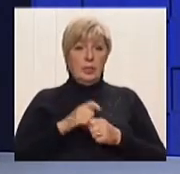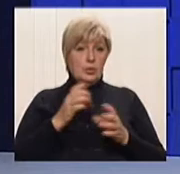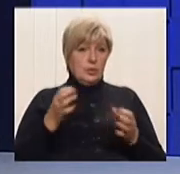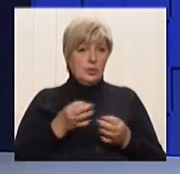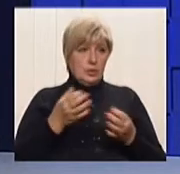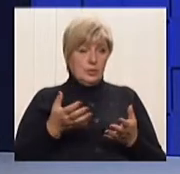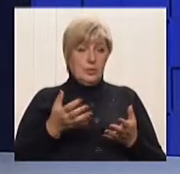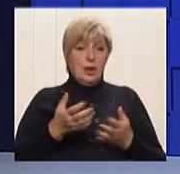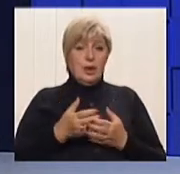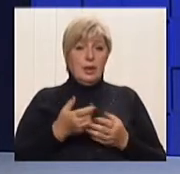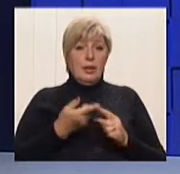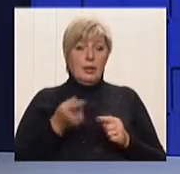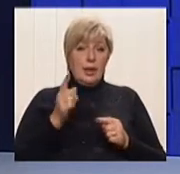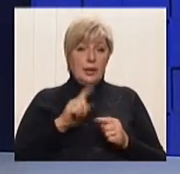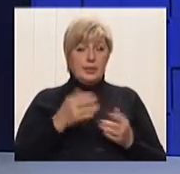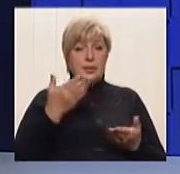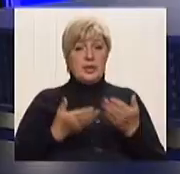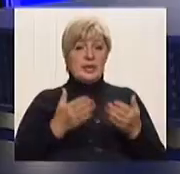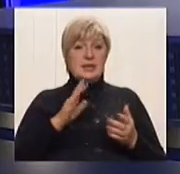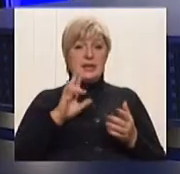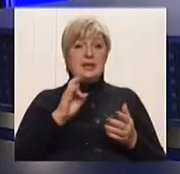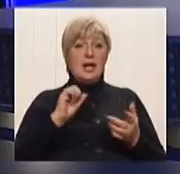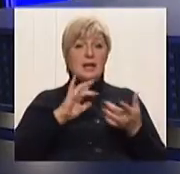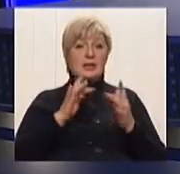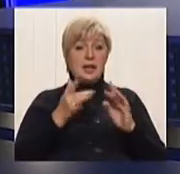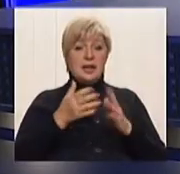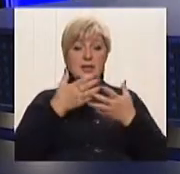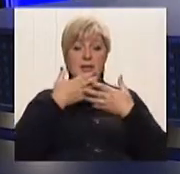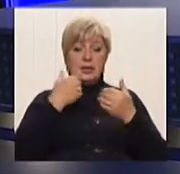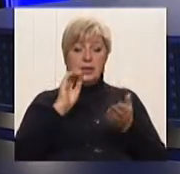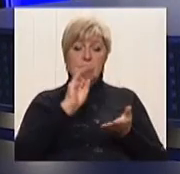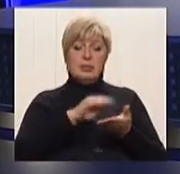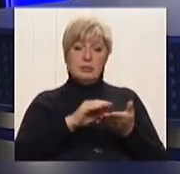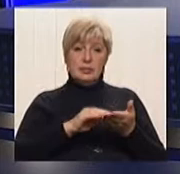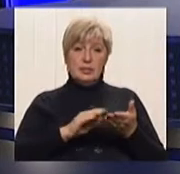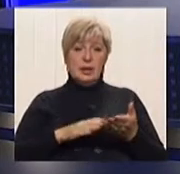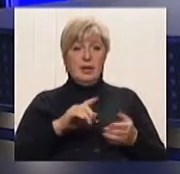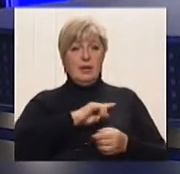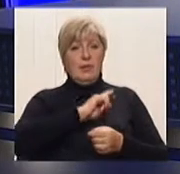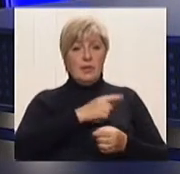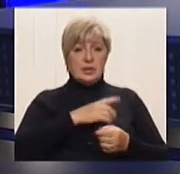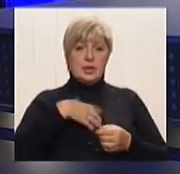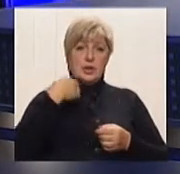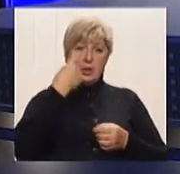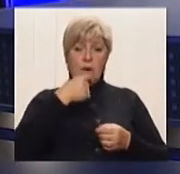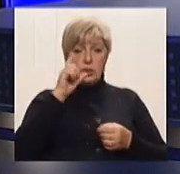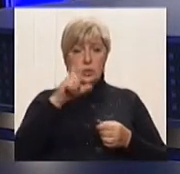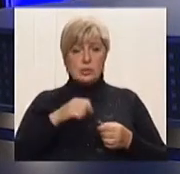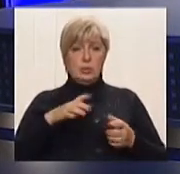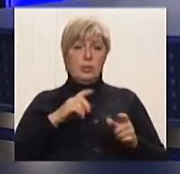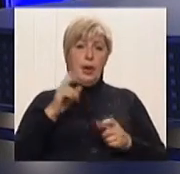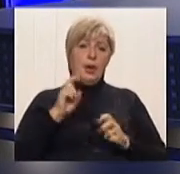нічого немає. тому, якщо на сайті немає данних продавця, хто він, ФОП, фізичний особий підприємець, чи